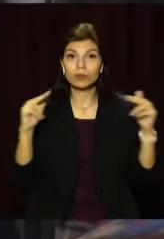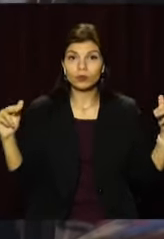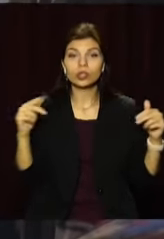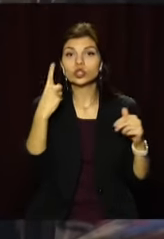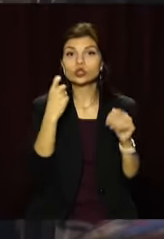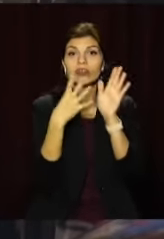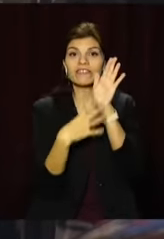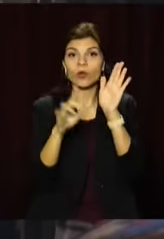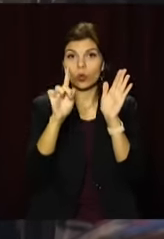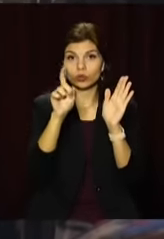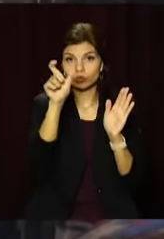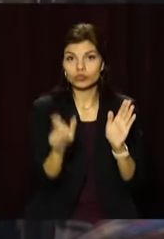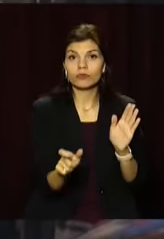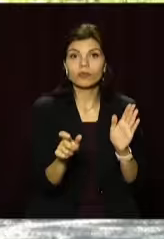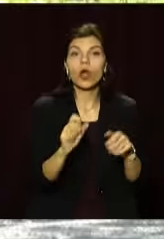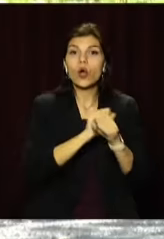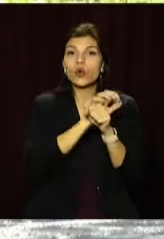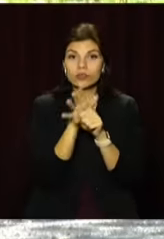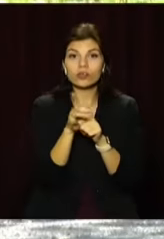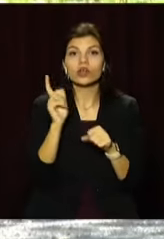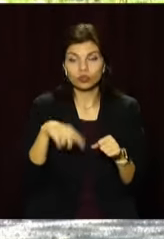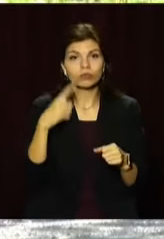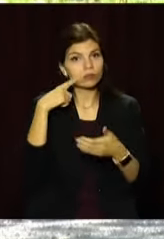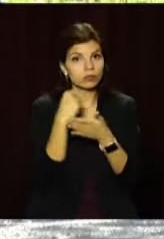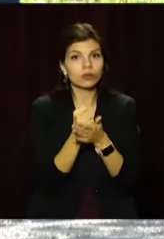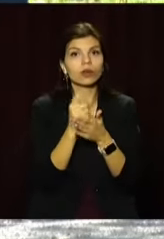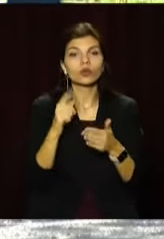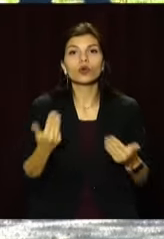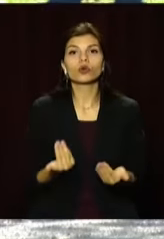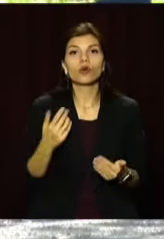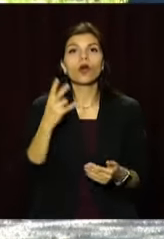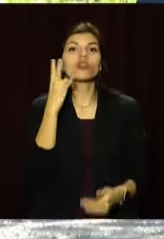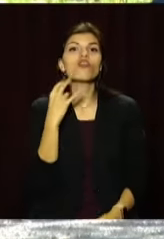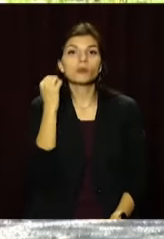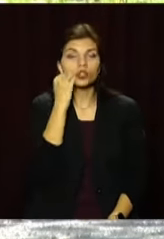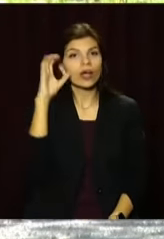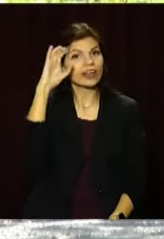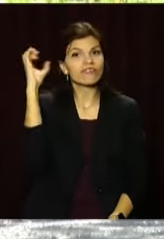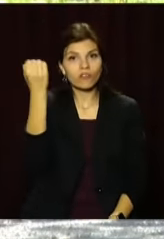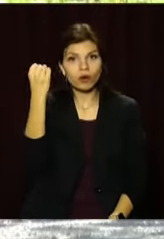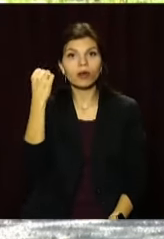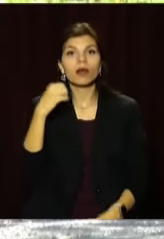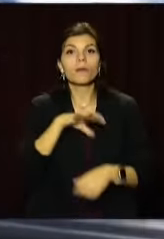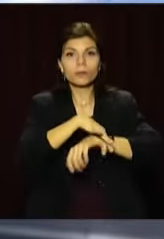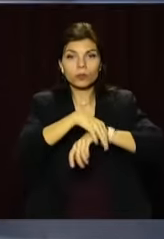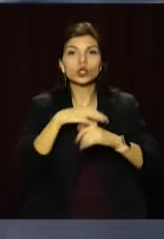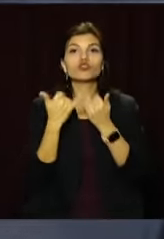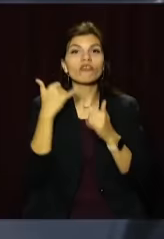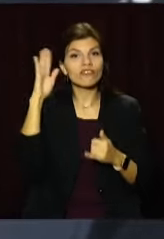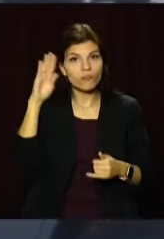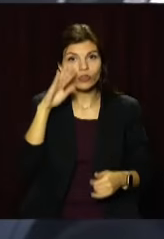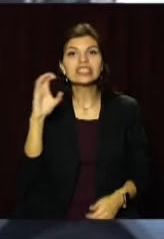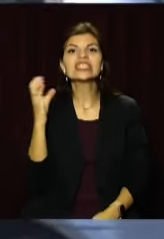191 людина. Коронавірус також діагностували в мешканців Новомосковська, Кривого Рогу, Павлограда, Жовтих Вод,